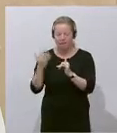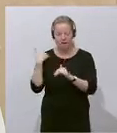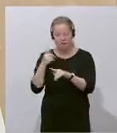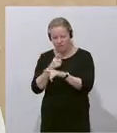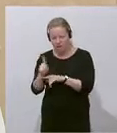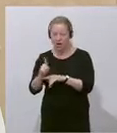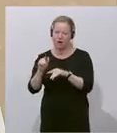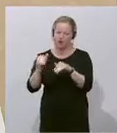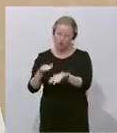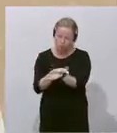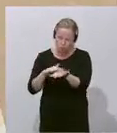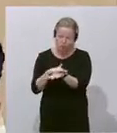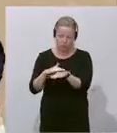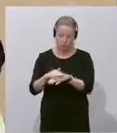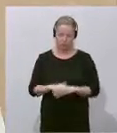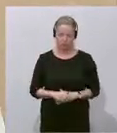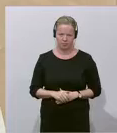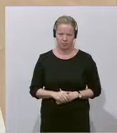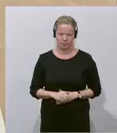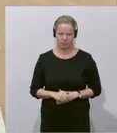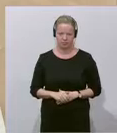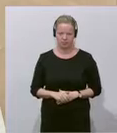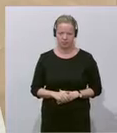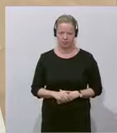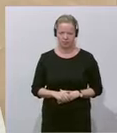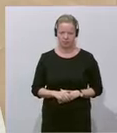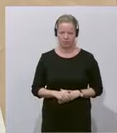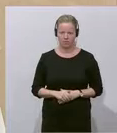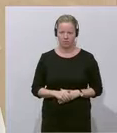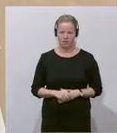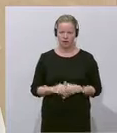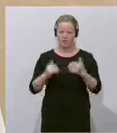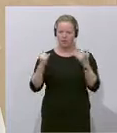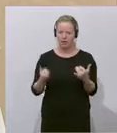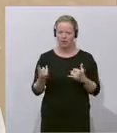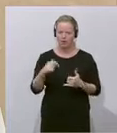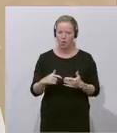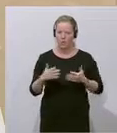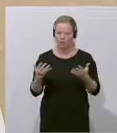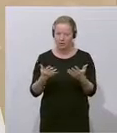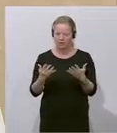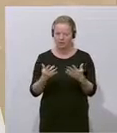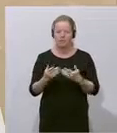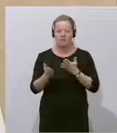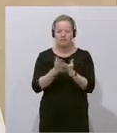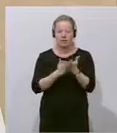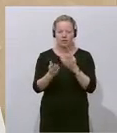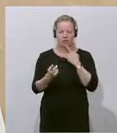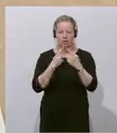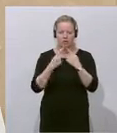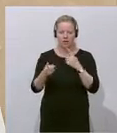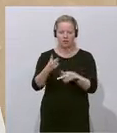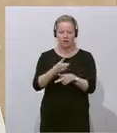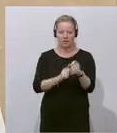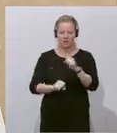uns. So, an diesem Punkt kommt es zu einer Dienstbesprechung in der Staatsanwaltschaft Wien, einen Tag